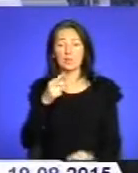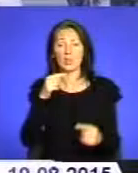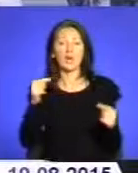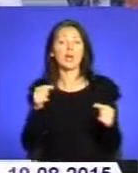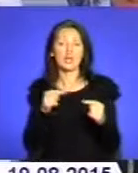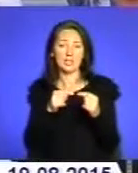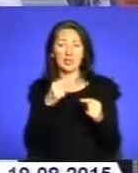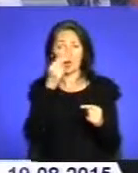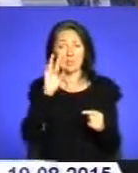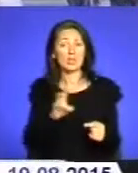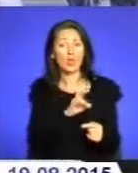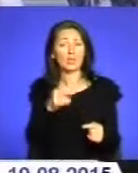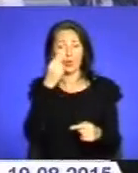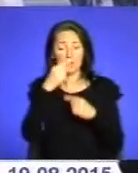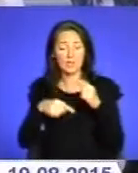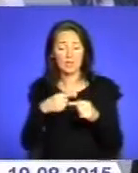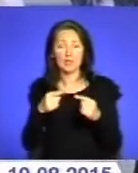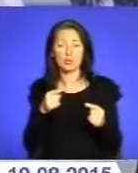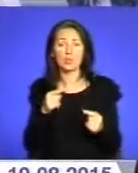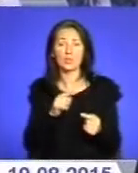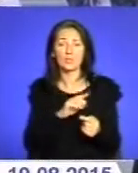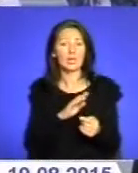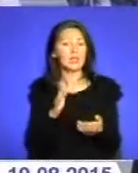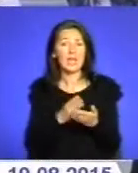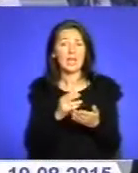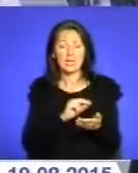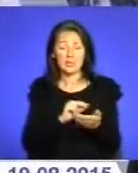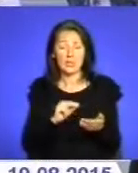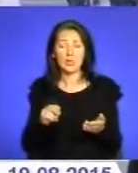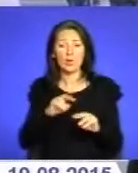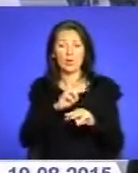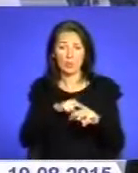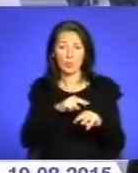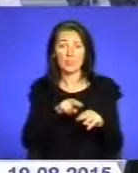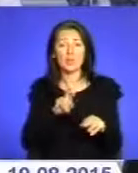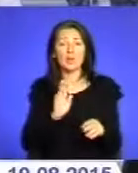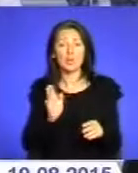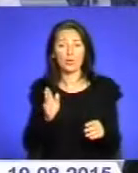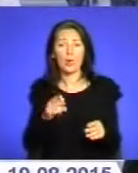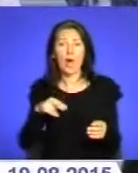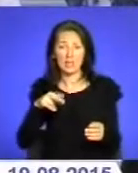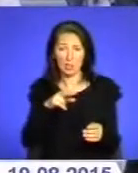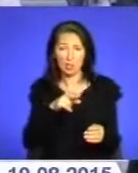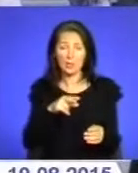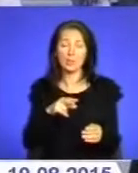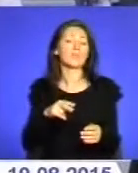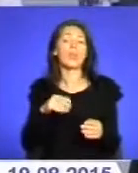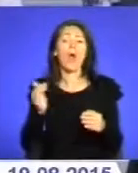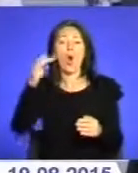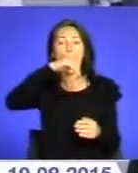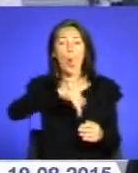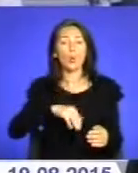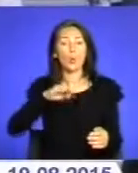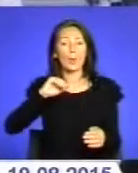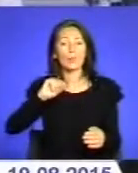є записано в святому письмі, як це відбулося, але згідно з церковною традицією церковного передення, вони йдуть на гору Тавор, так Христос відкриває